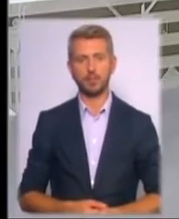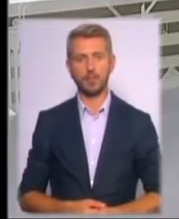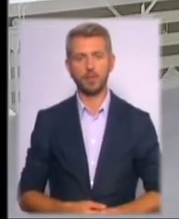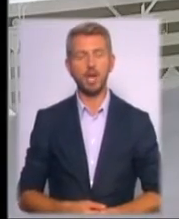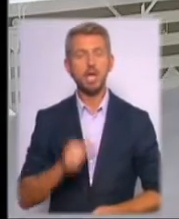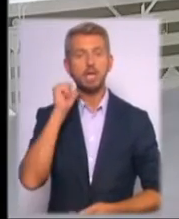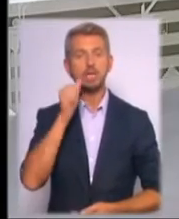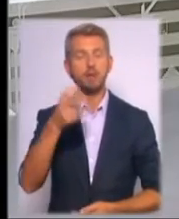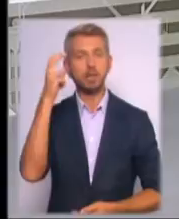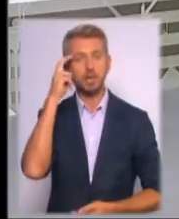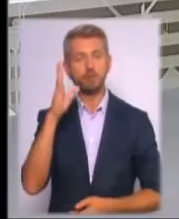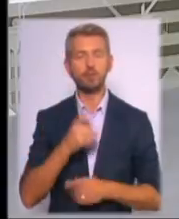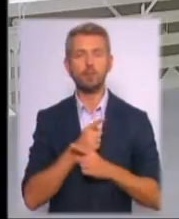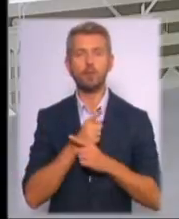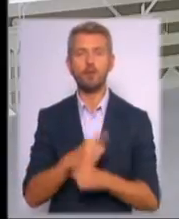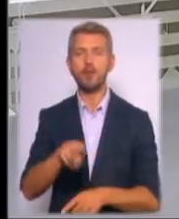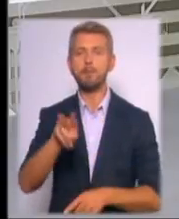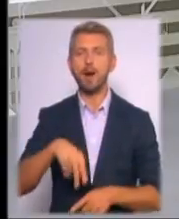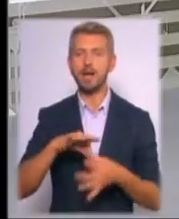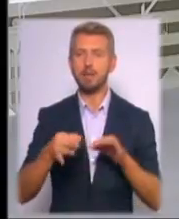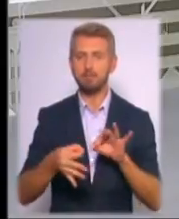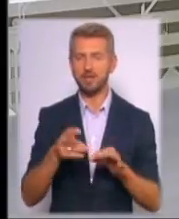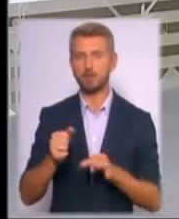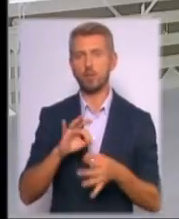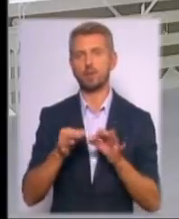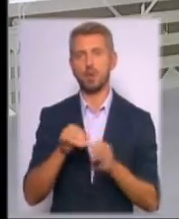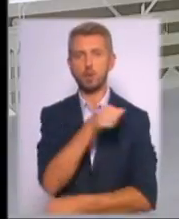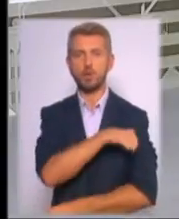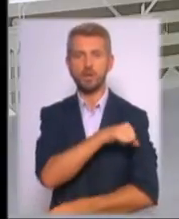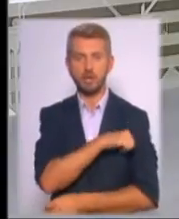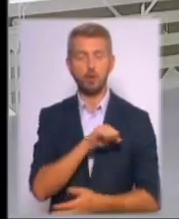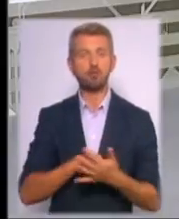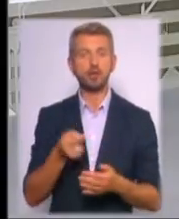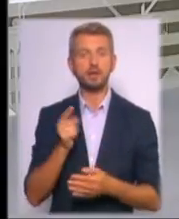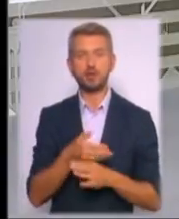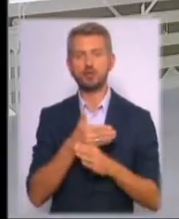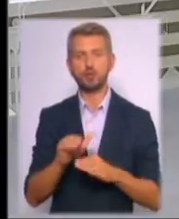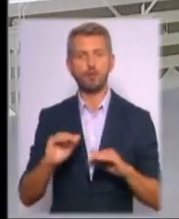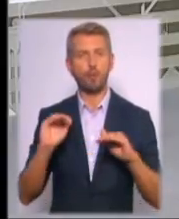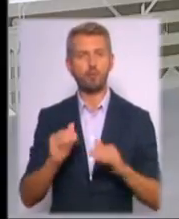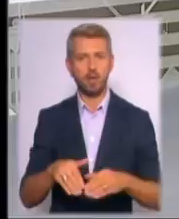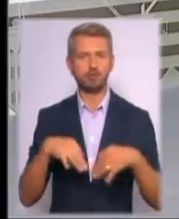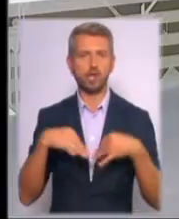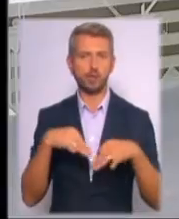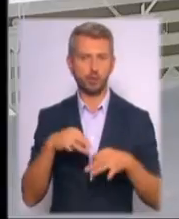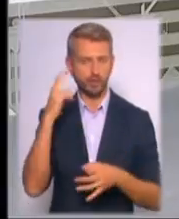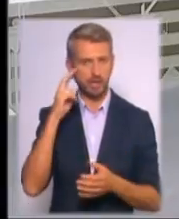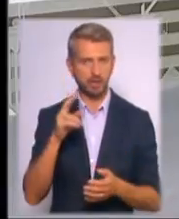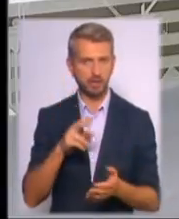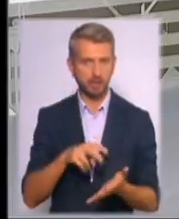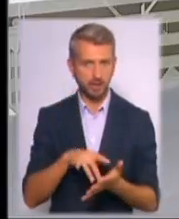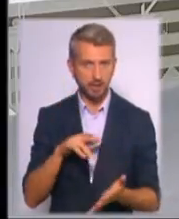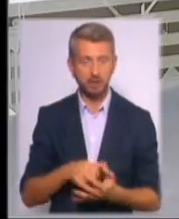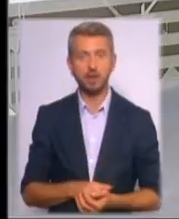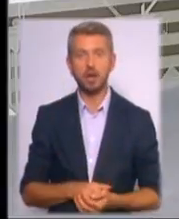Завтра столиця проведжатиме паралімпійців на Олімпіаду в Ріо. Через це частково обмежать рух у центрі Києва. Відтак з